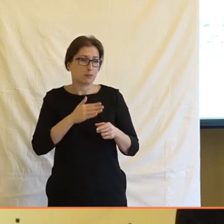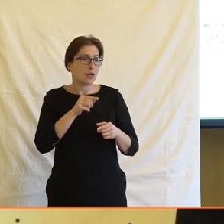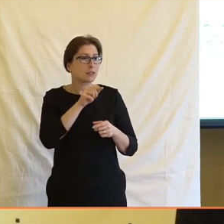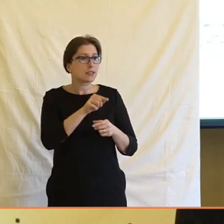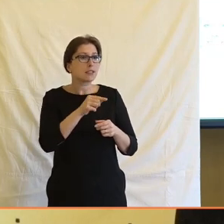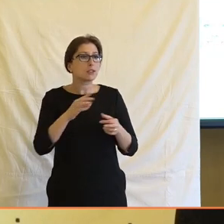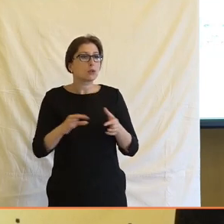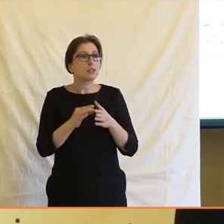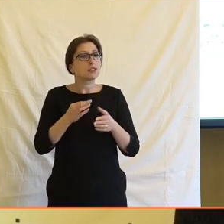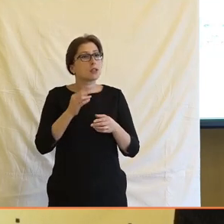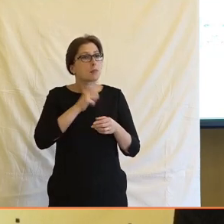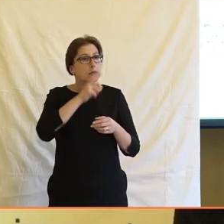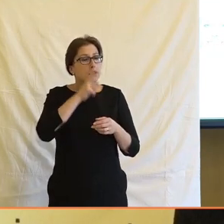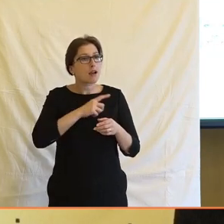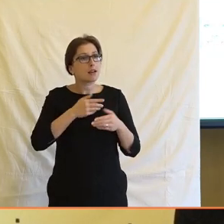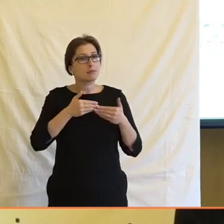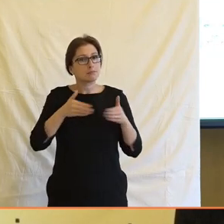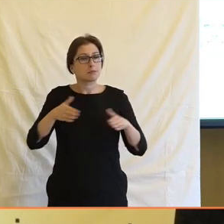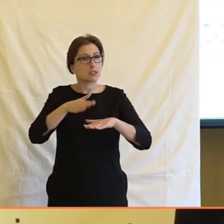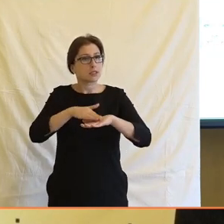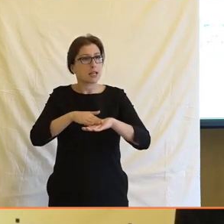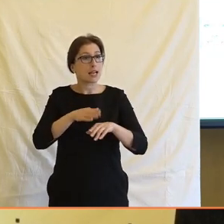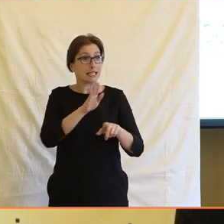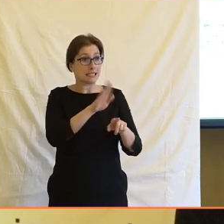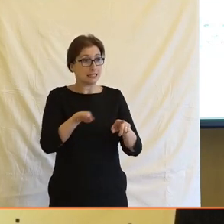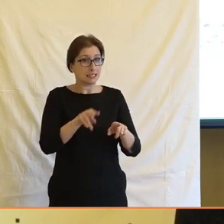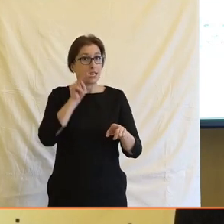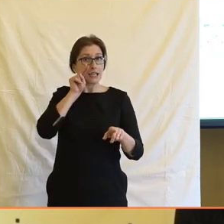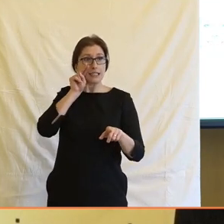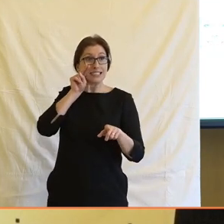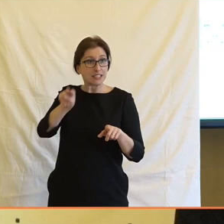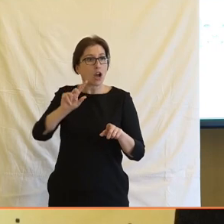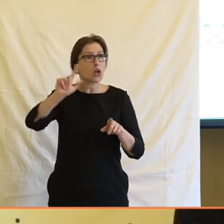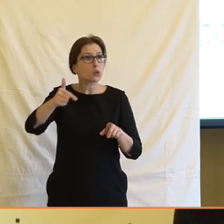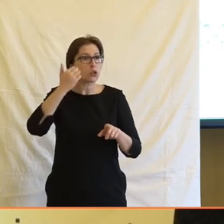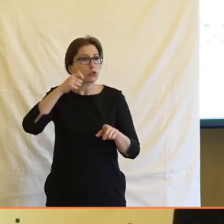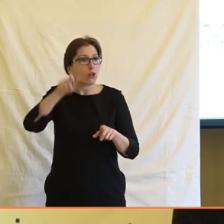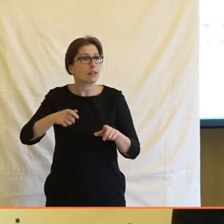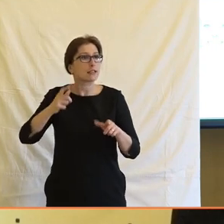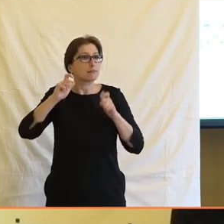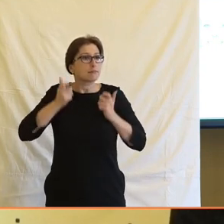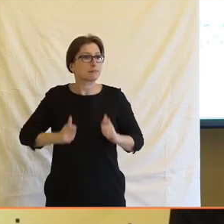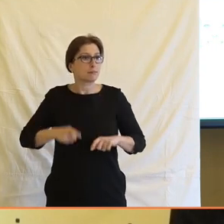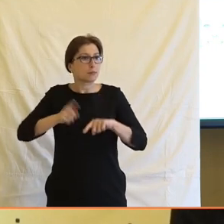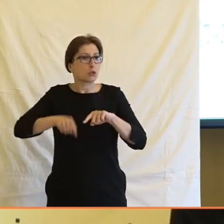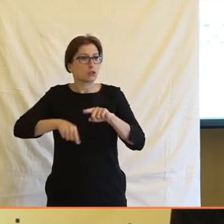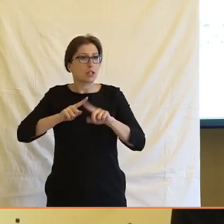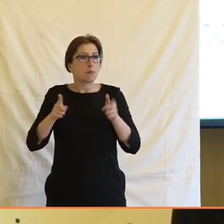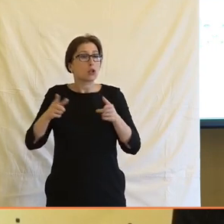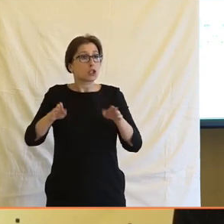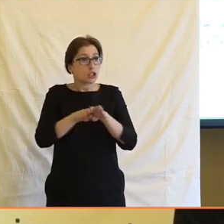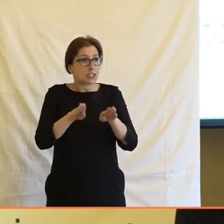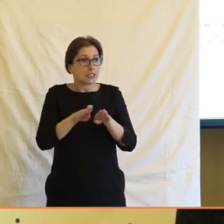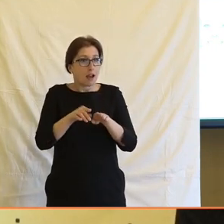například zcela otevřeně deklaruje, že si nepřeji, abych jejich dítě se dívalo na tělesně postiženého a bylo s ním v jedné sociétě ve